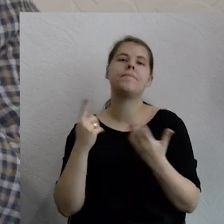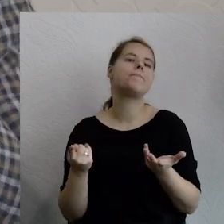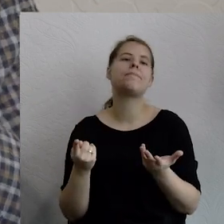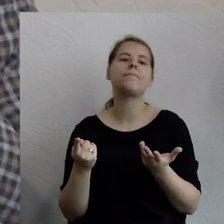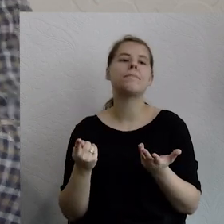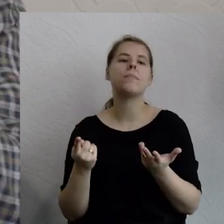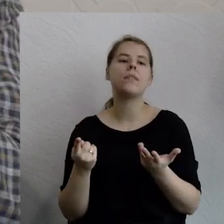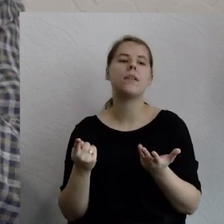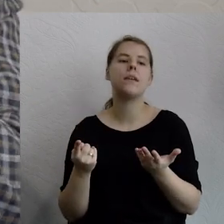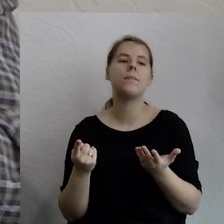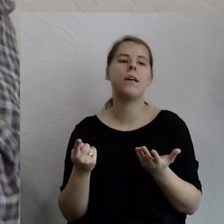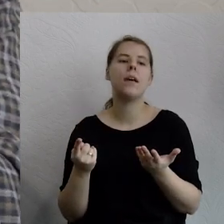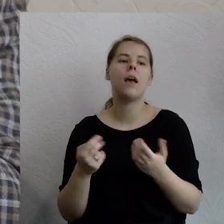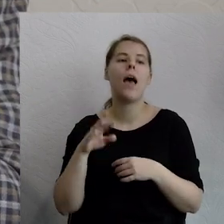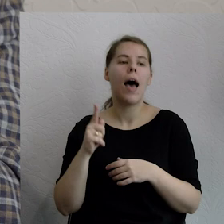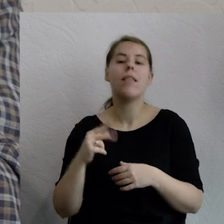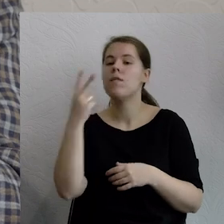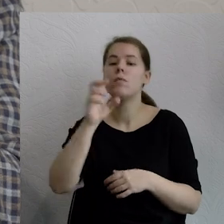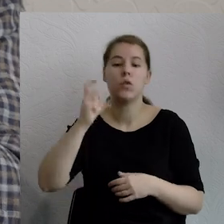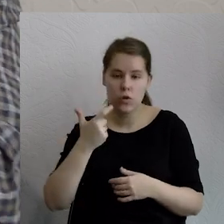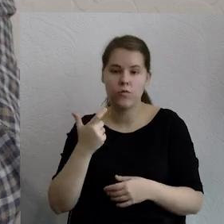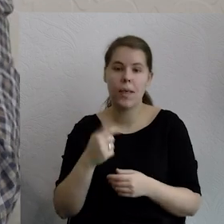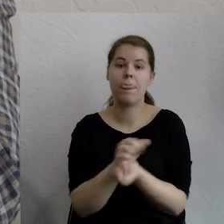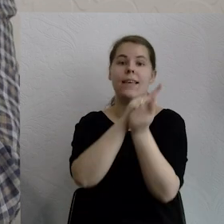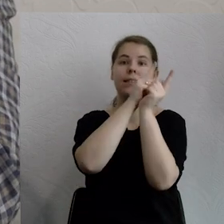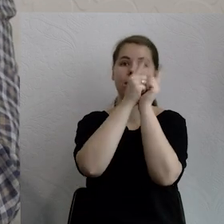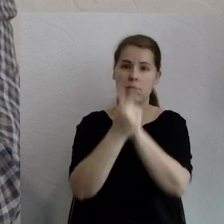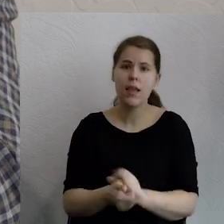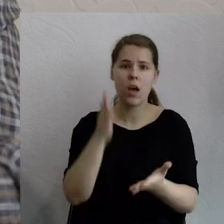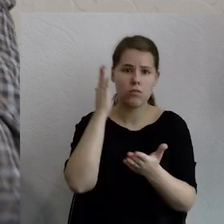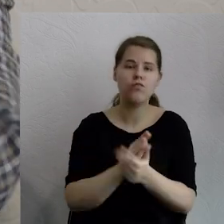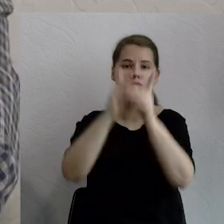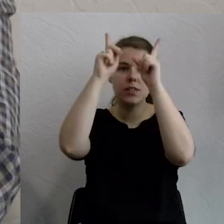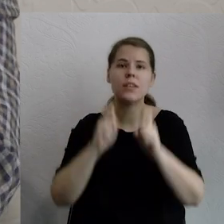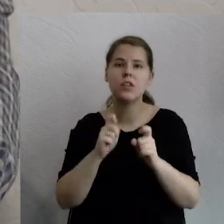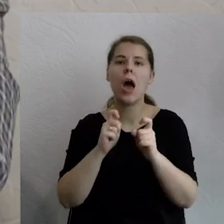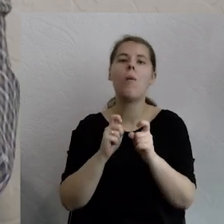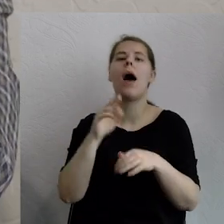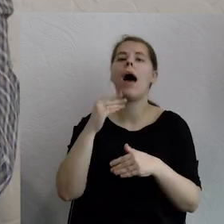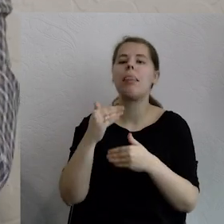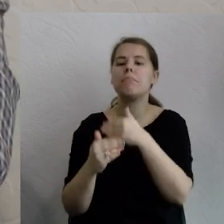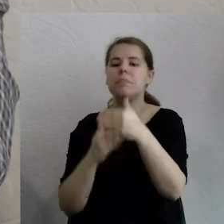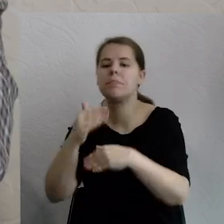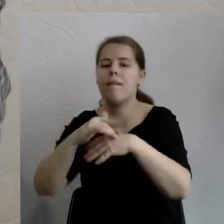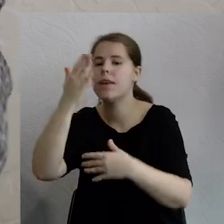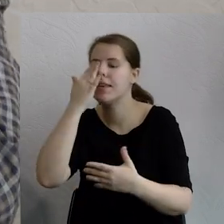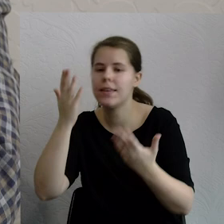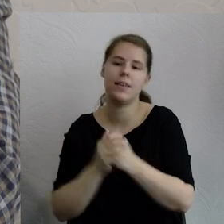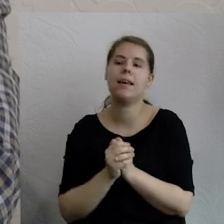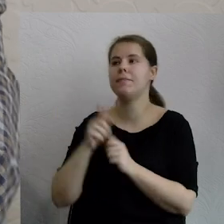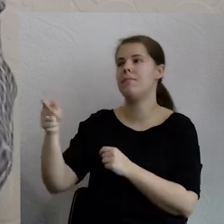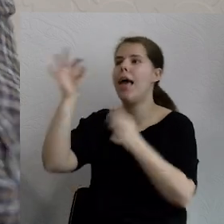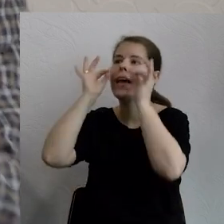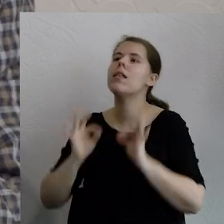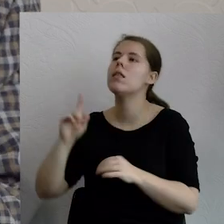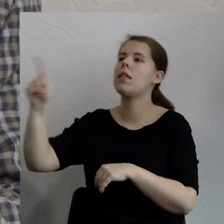pewien mechanizm zmiany się uruchomił. Nie wiemy w jakim modelu on będzie realizowany. Czy w modelu chińskiego komunizmu ekologicznego, nazwijmy